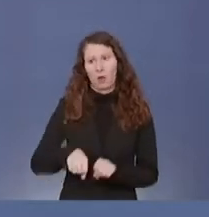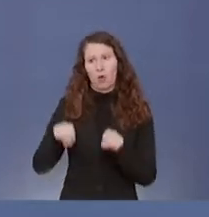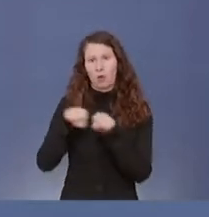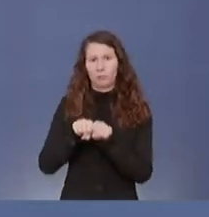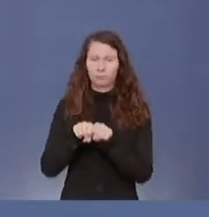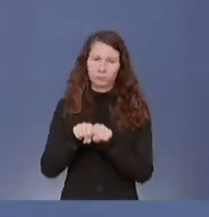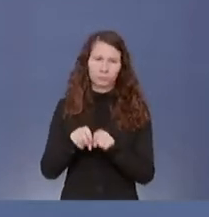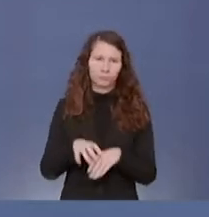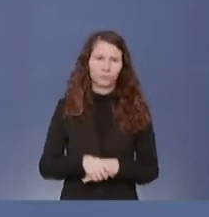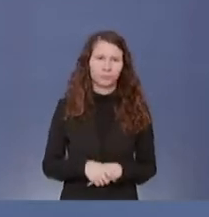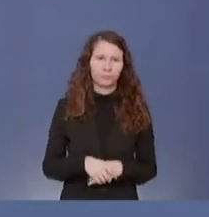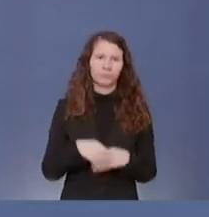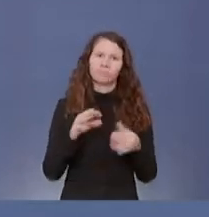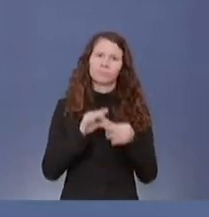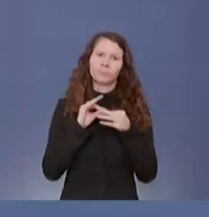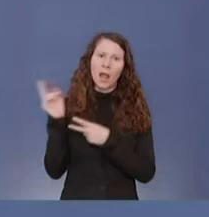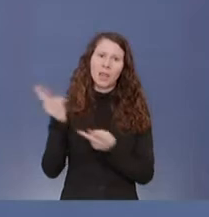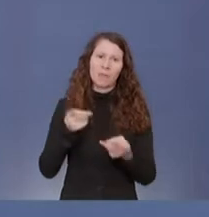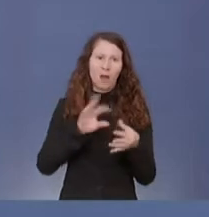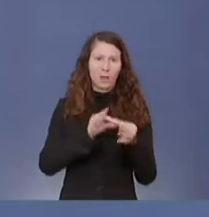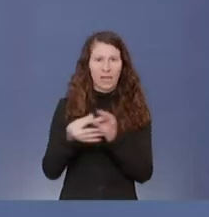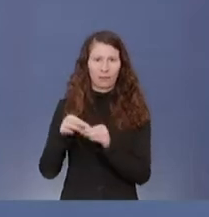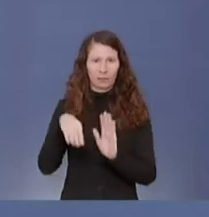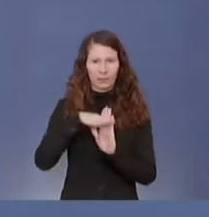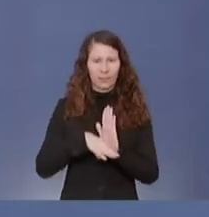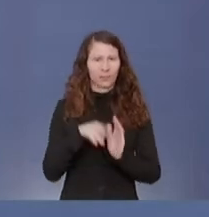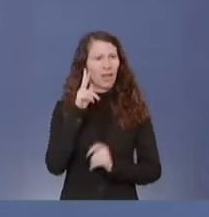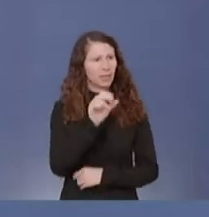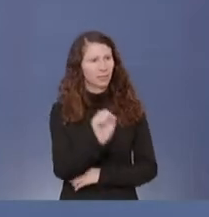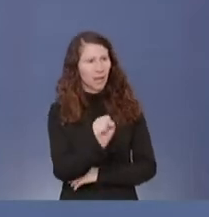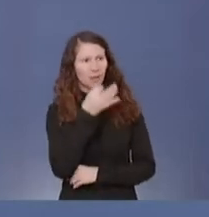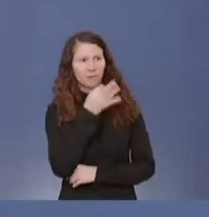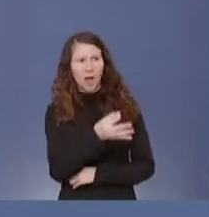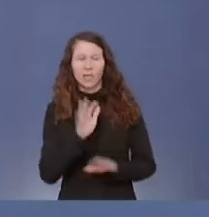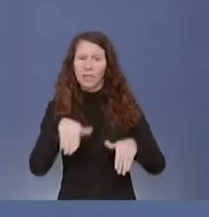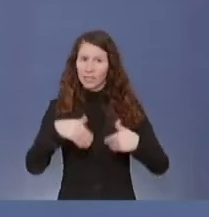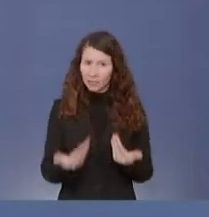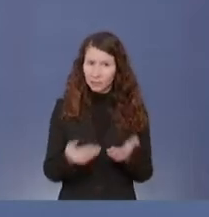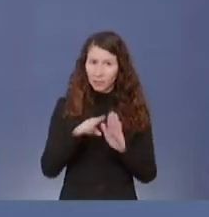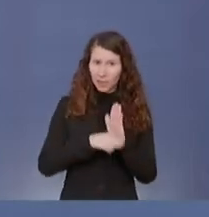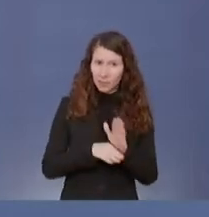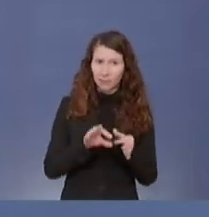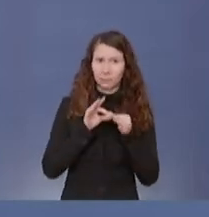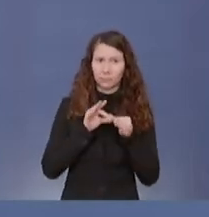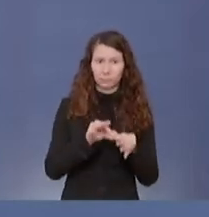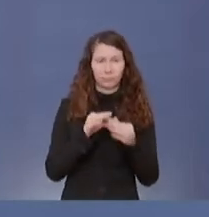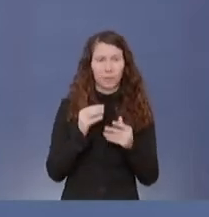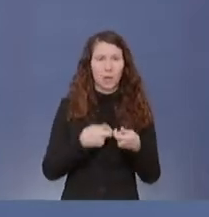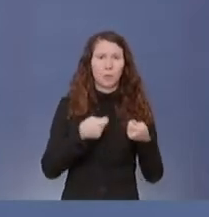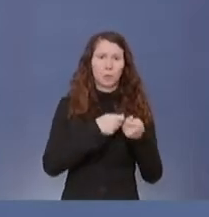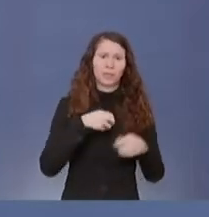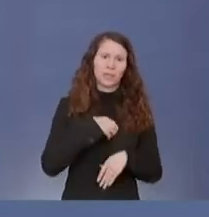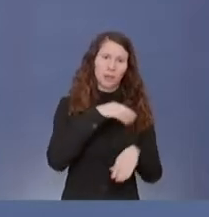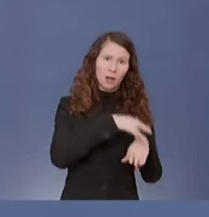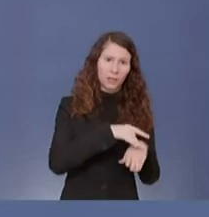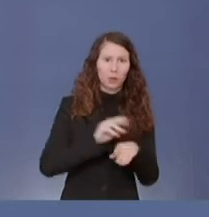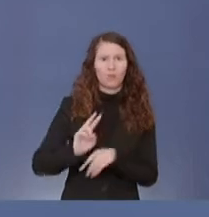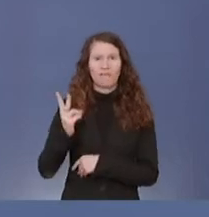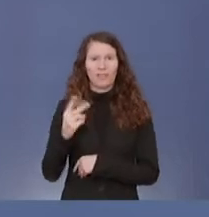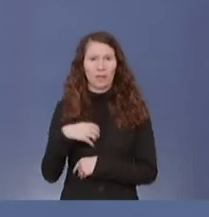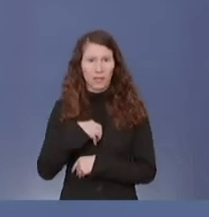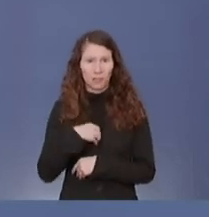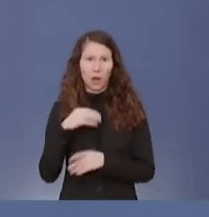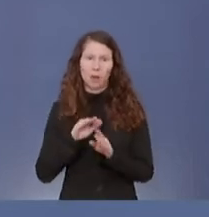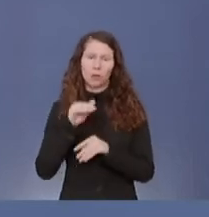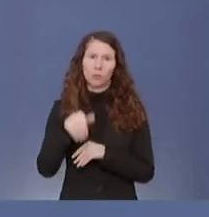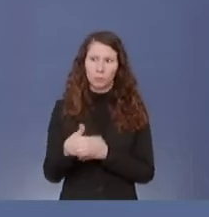zum Thema Lieferkettengesetz. Herr Salbert, gibt es schon einen Termin für das Treffen mit der Bundeskanzlerin und dem Vizekanzler, um den Streit zwischen den Ressorts Wirtschaft, Arbeit